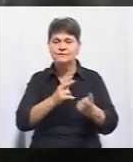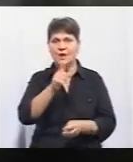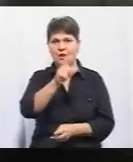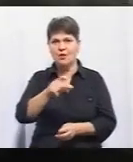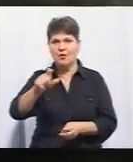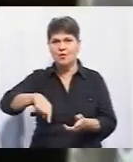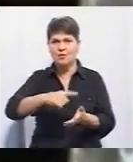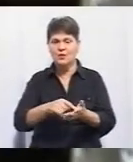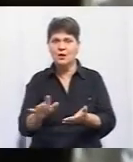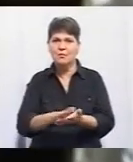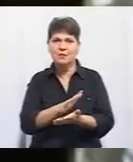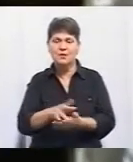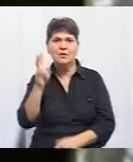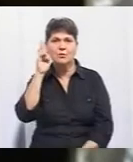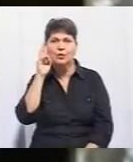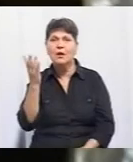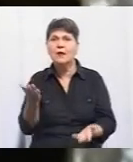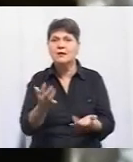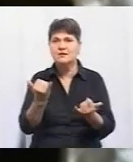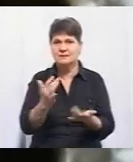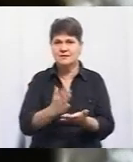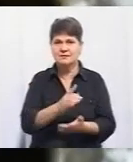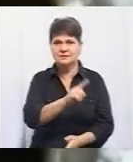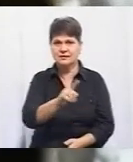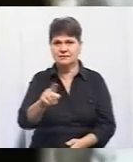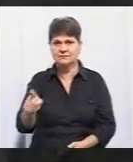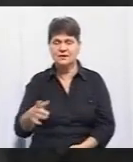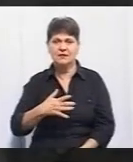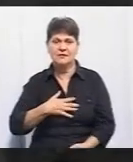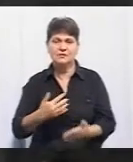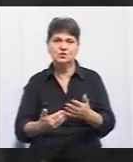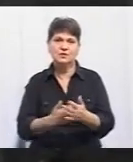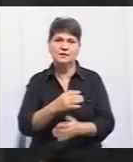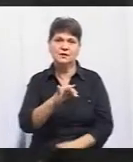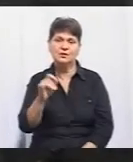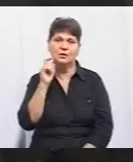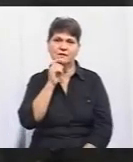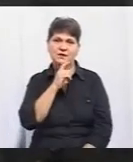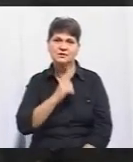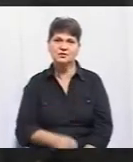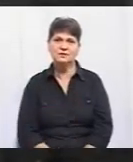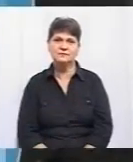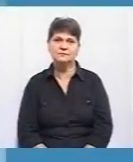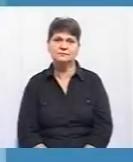прибиратимуть ті вбиральні, які є. Олена Карбівська, Валерій Черкашин. Новини на Суспільному. Вінниччина.